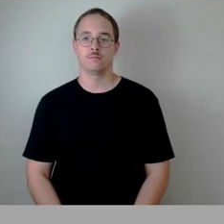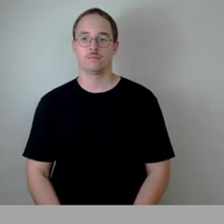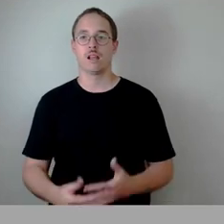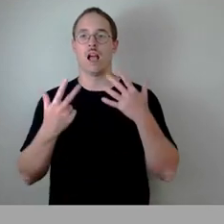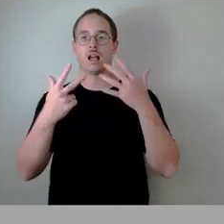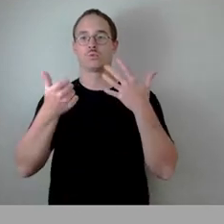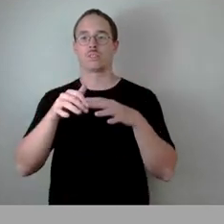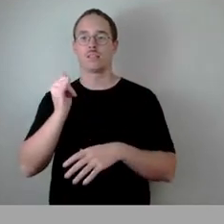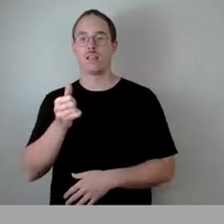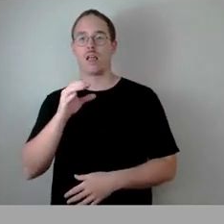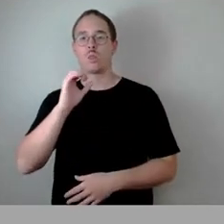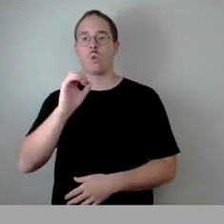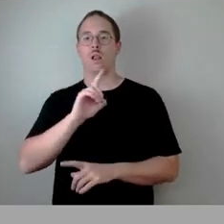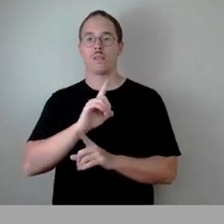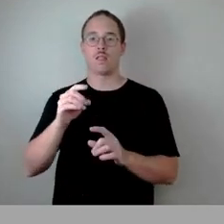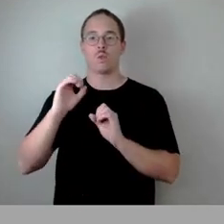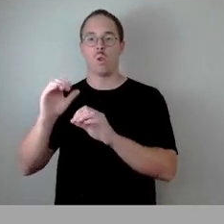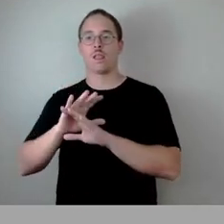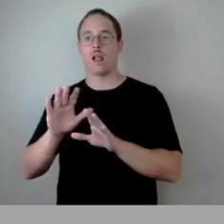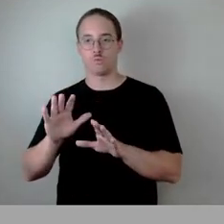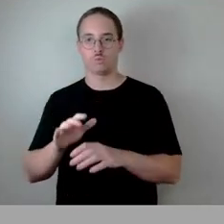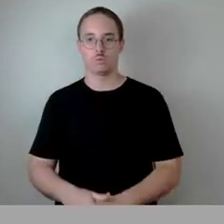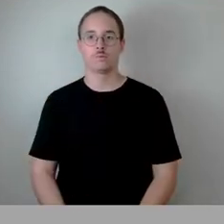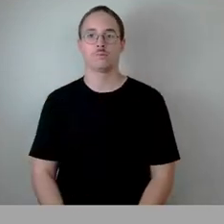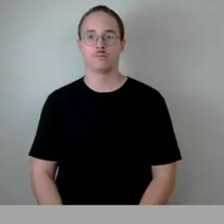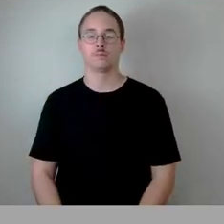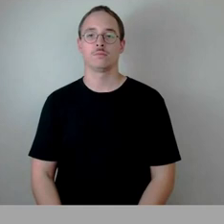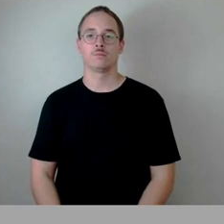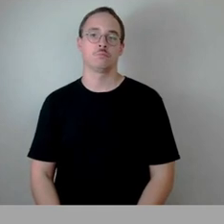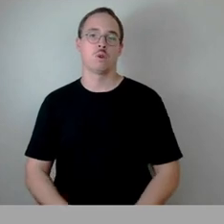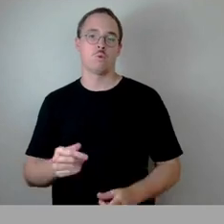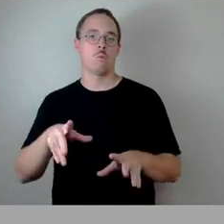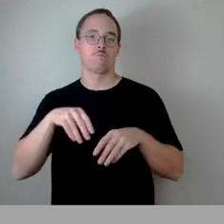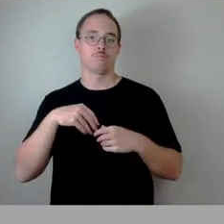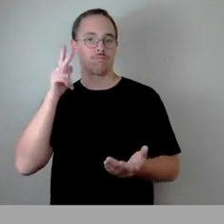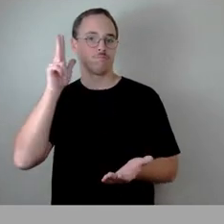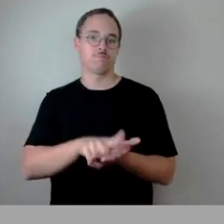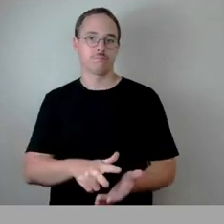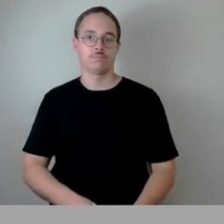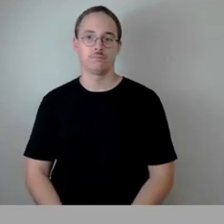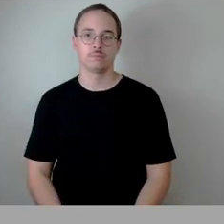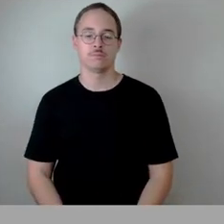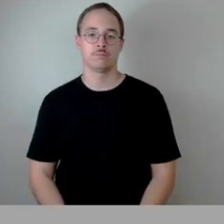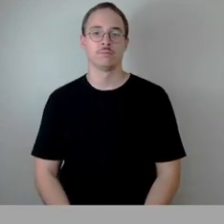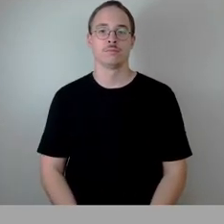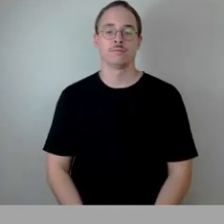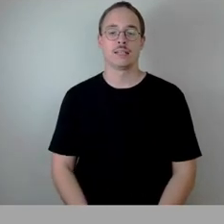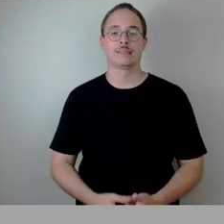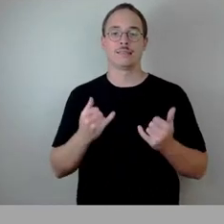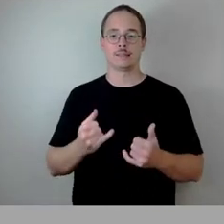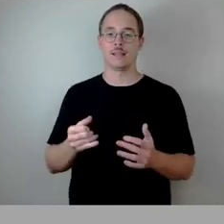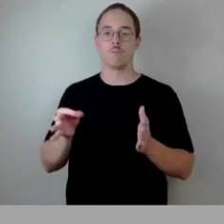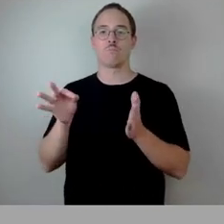68, ja, keine, nein, keine Enthaltung, damit so bestätigt. Und jetzt kommen wir noch zu dem Punkt 12. Wer dem Punkt 12